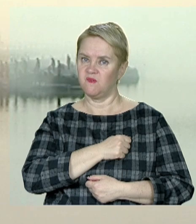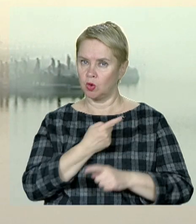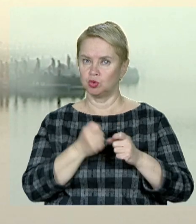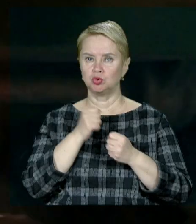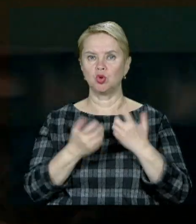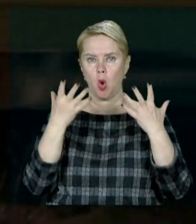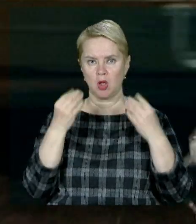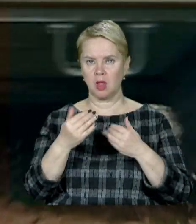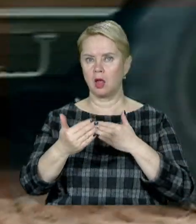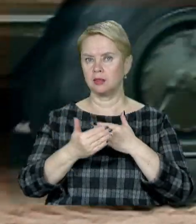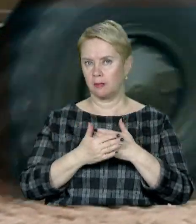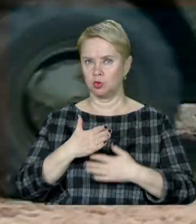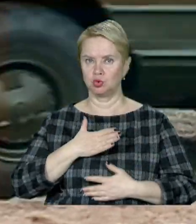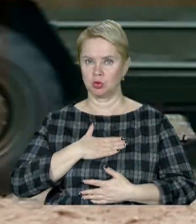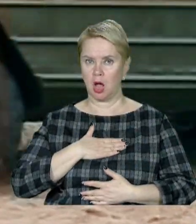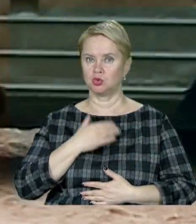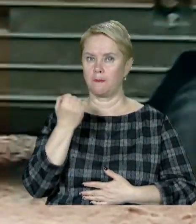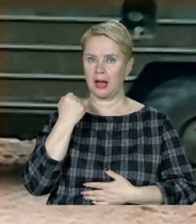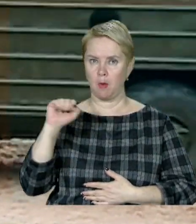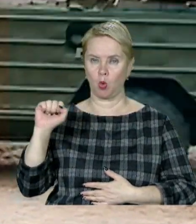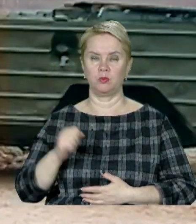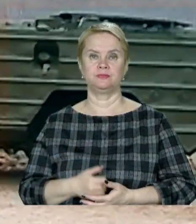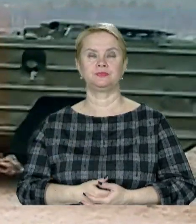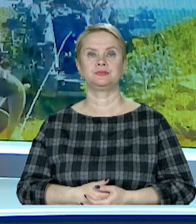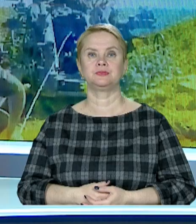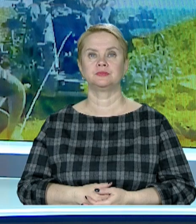які щодня наближають нашу перемогу.